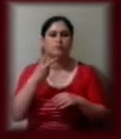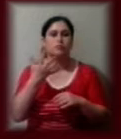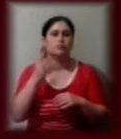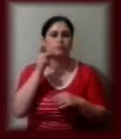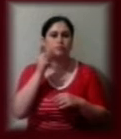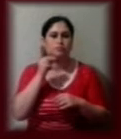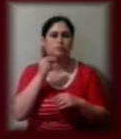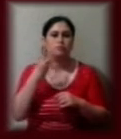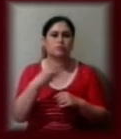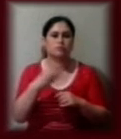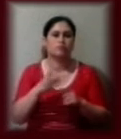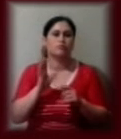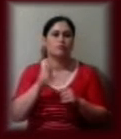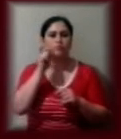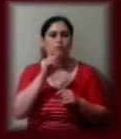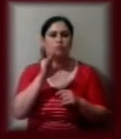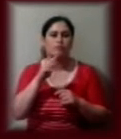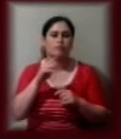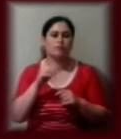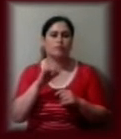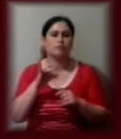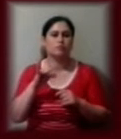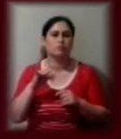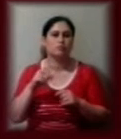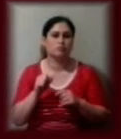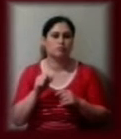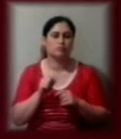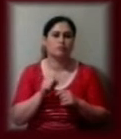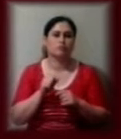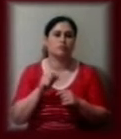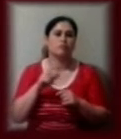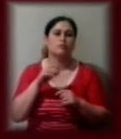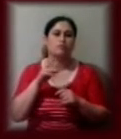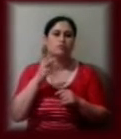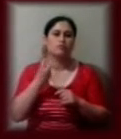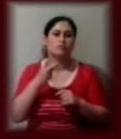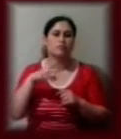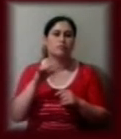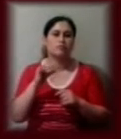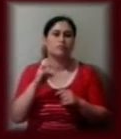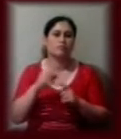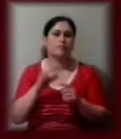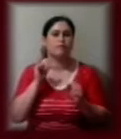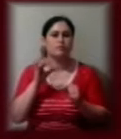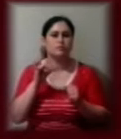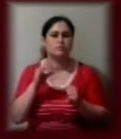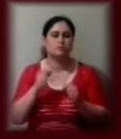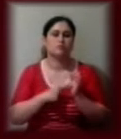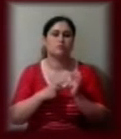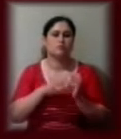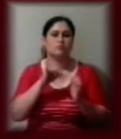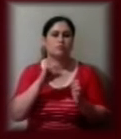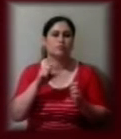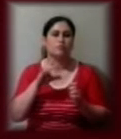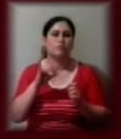червня відбудеться тестування з української мови та літератури. 2 липня – фізика. 6-го – іноземні мови. 7